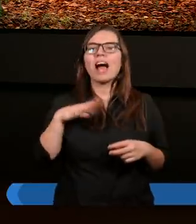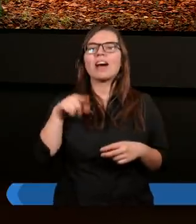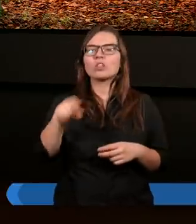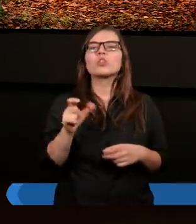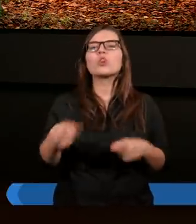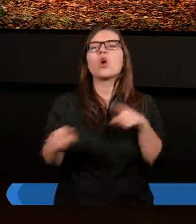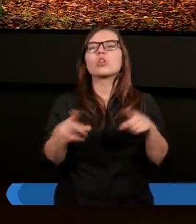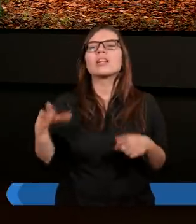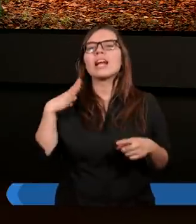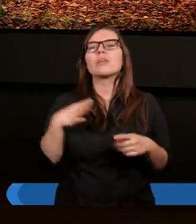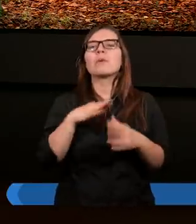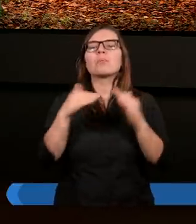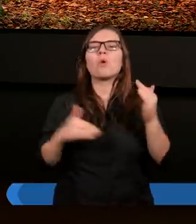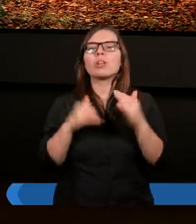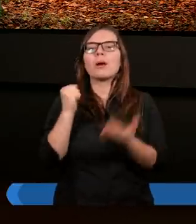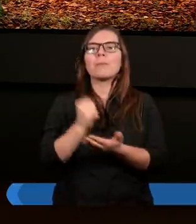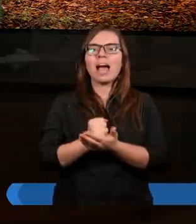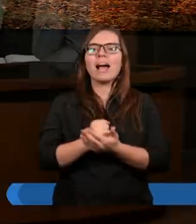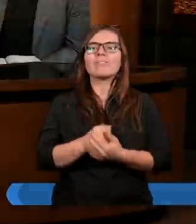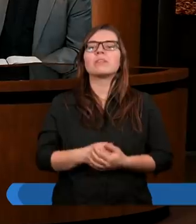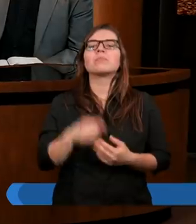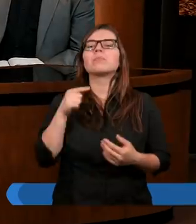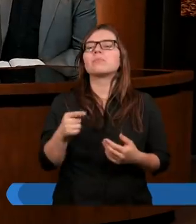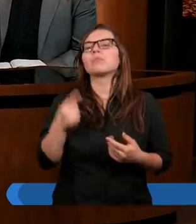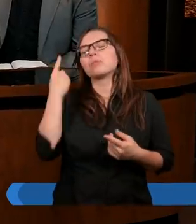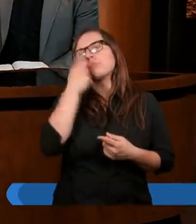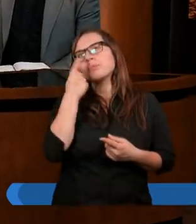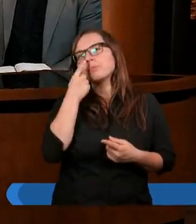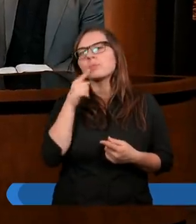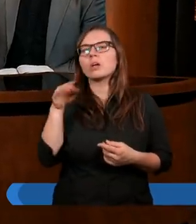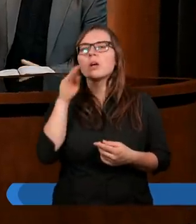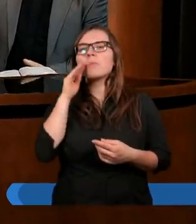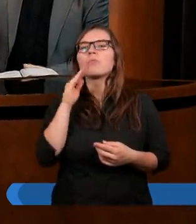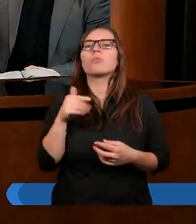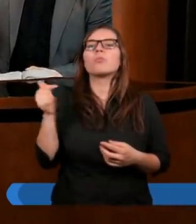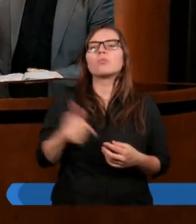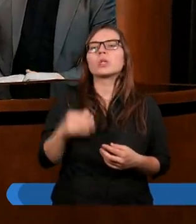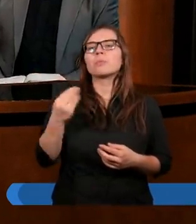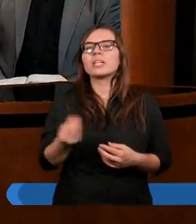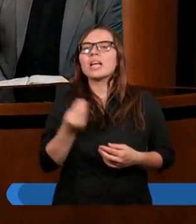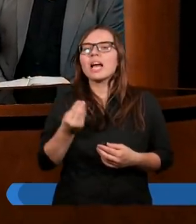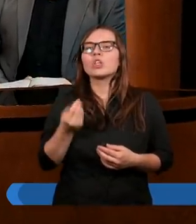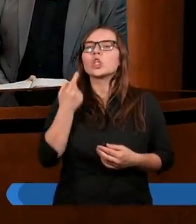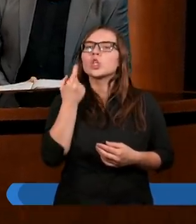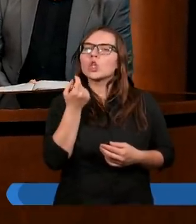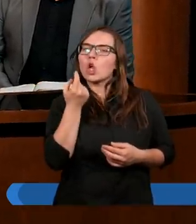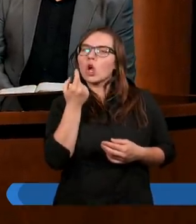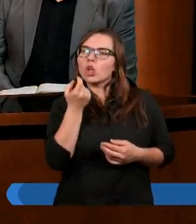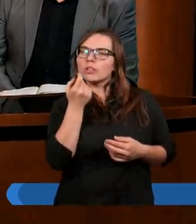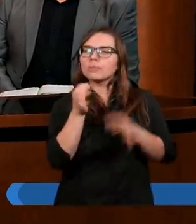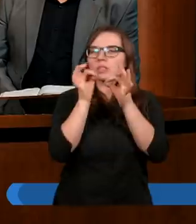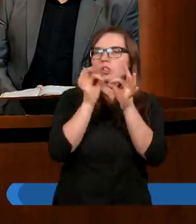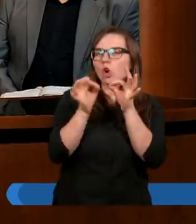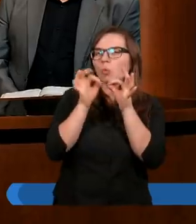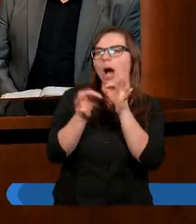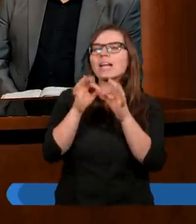Co to znaczy być pod prawem? Ja myślę, że chyba dwa terminy musimy jeszcze troszeczkę dokładniej